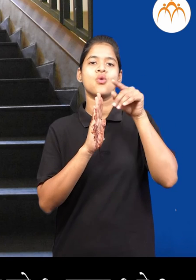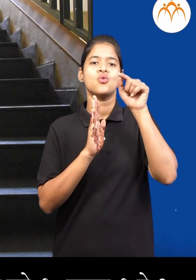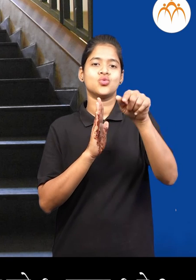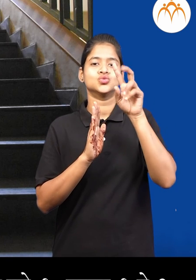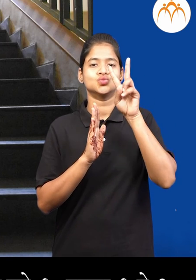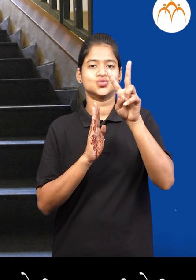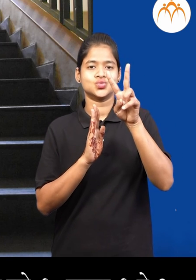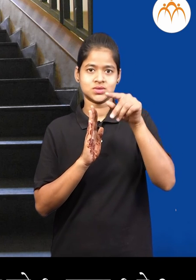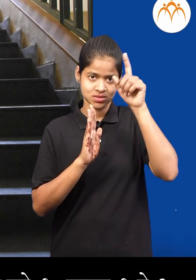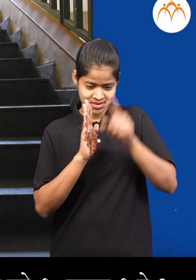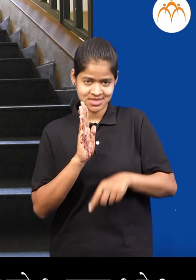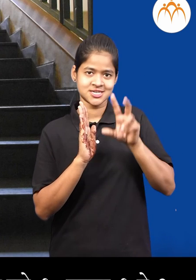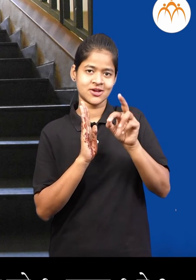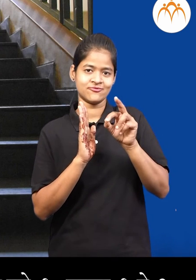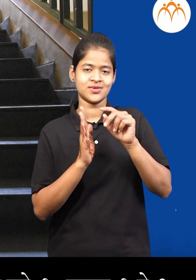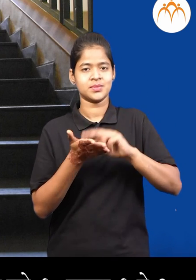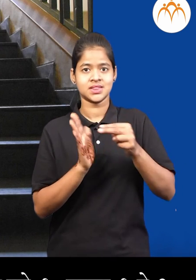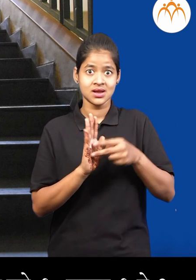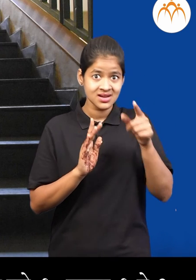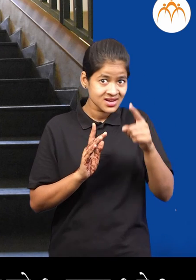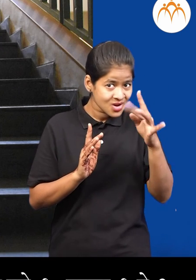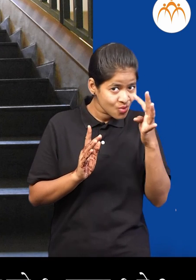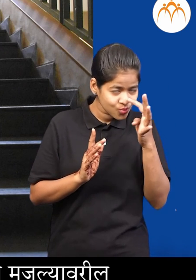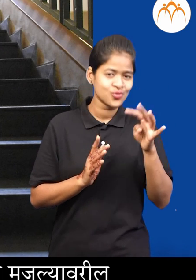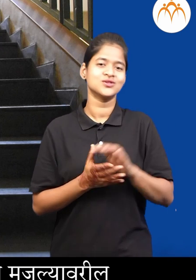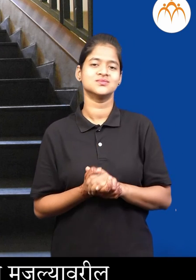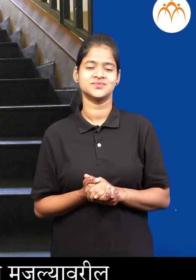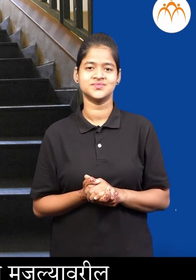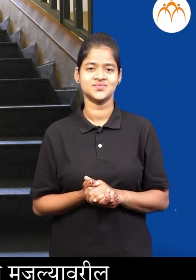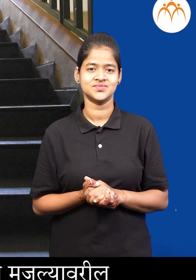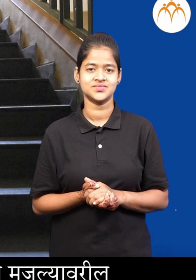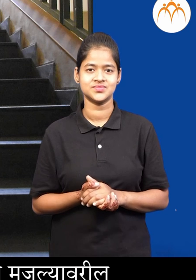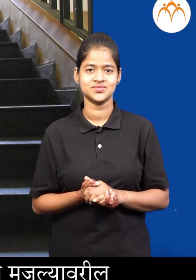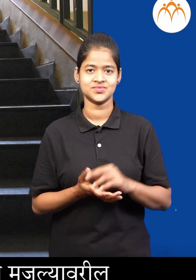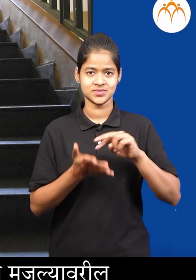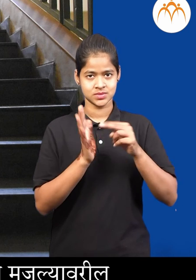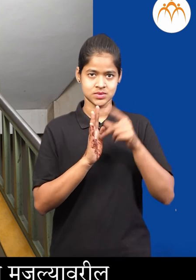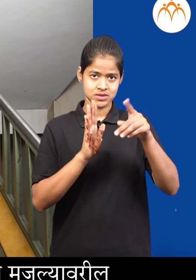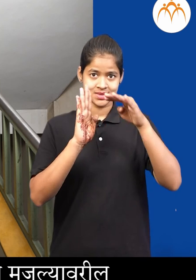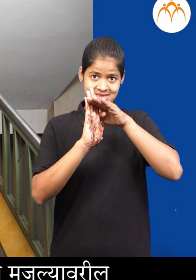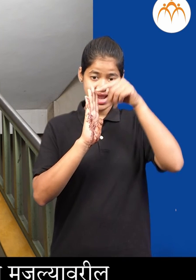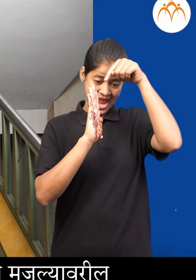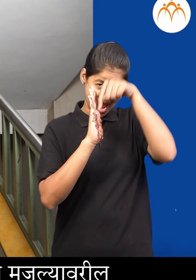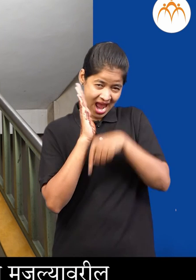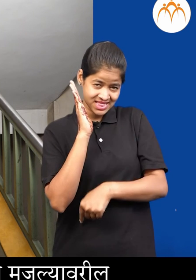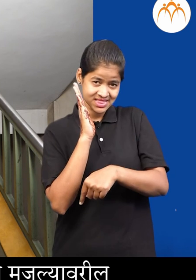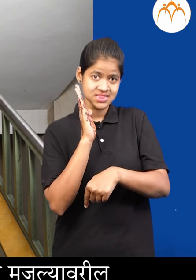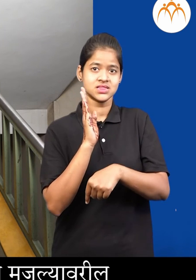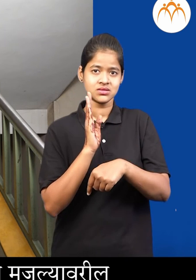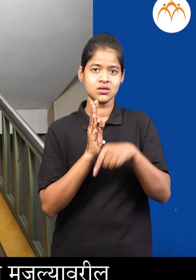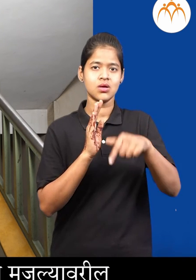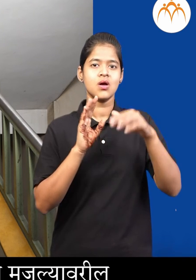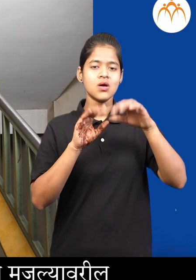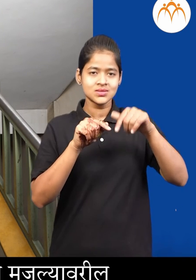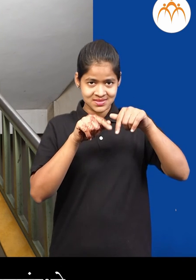संख्यांचे दशक आहे एक आणि एक अकाहेत एक ते नुँ वर्चा मजल्या वरिल संख्या खाल चा मजल्या वरिल संख्या